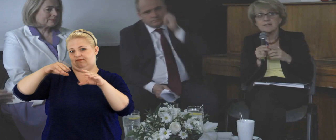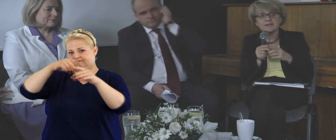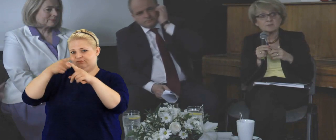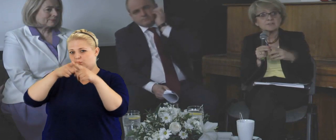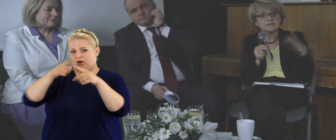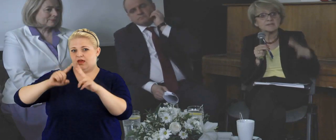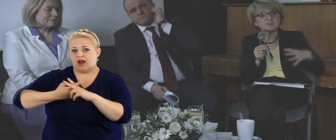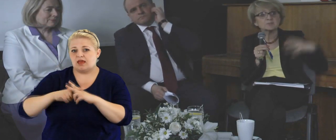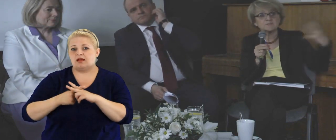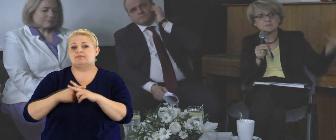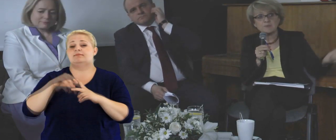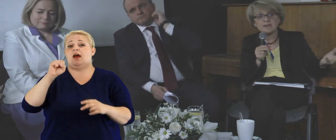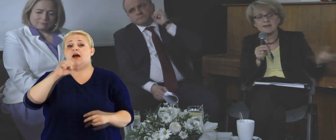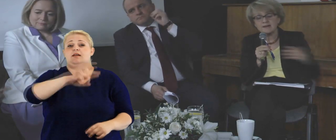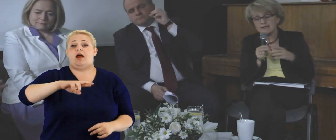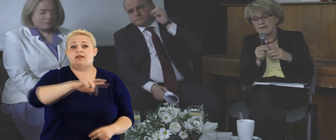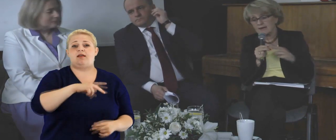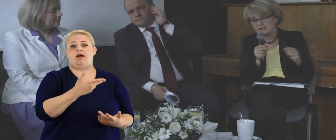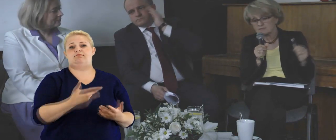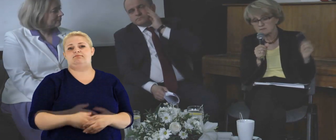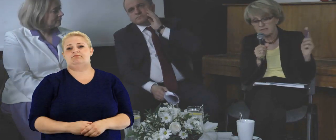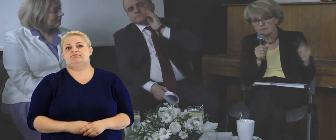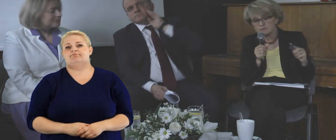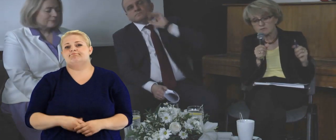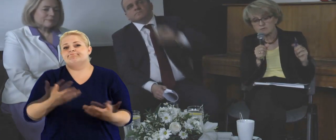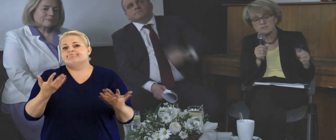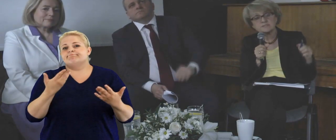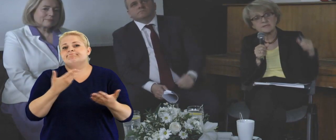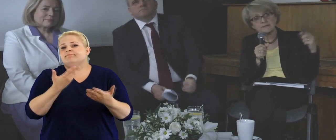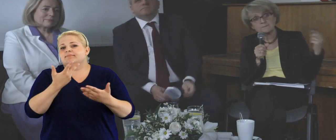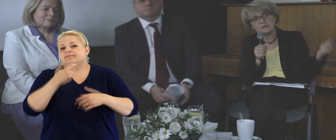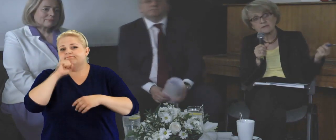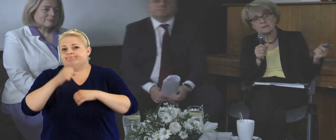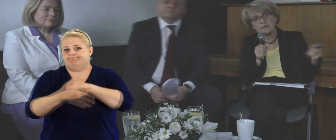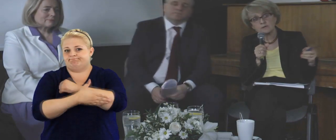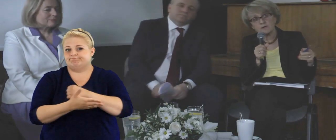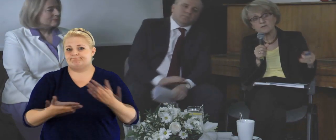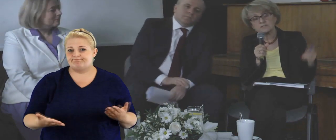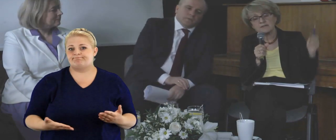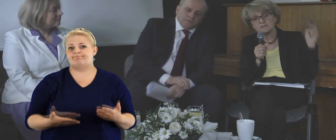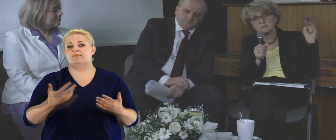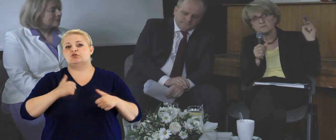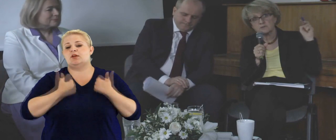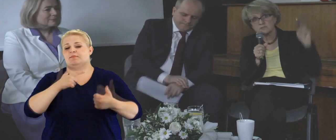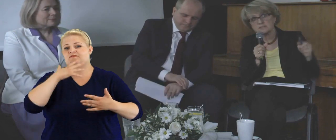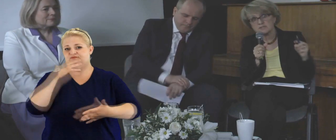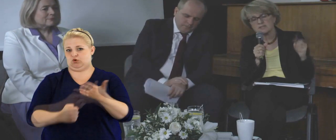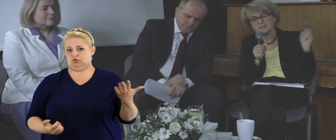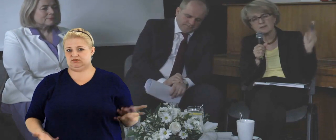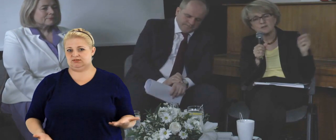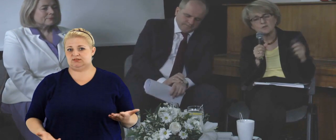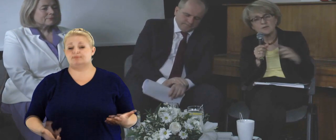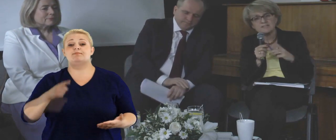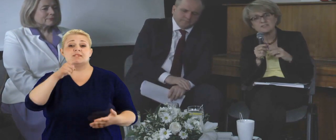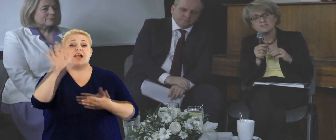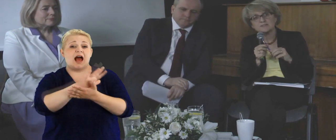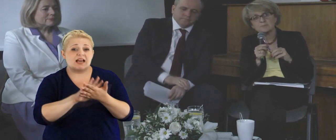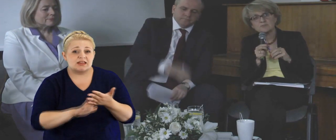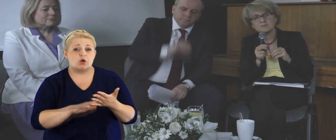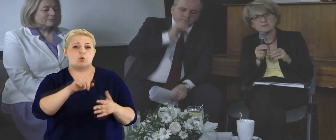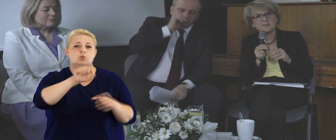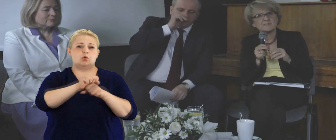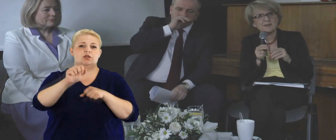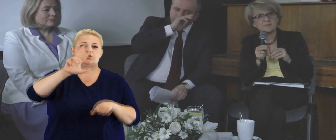zasady, natomiast rada niby wspiera, ale są tak duże różnice narodowe, że nawet gdyby wykorzystać, taki artykuł jest,